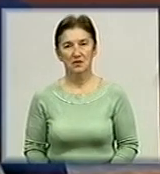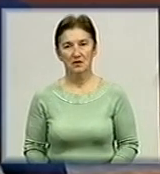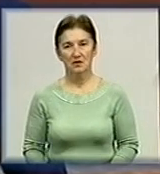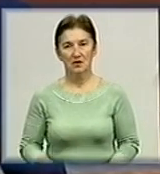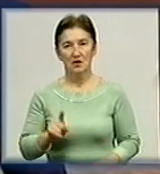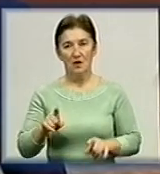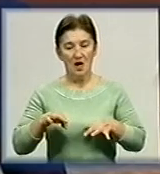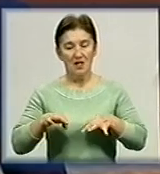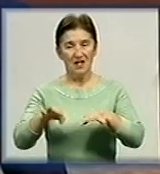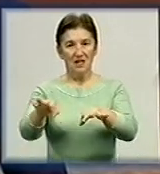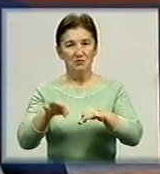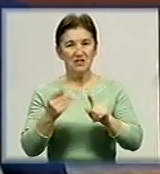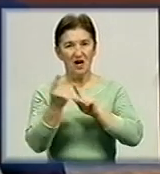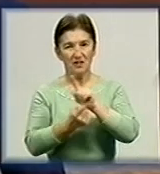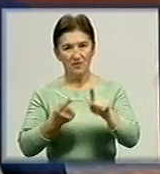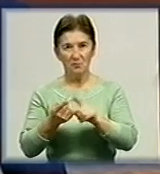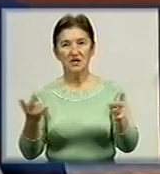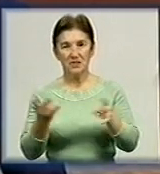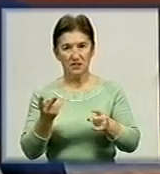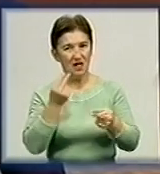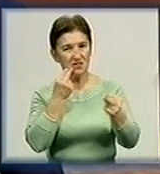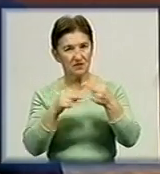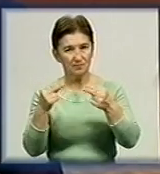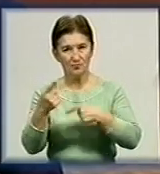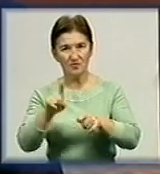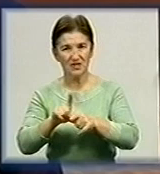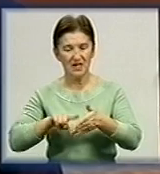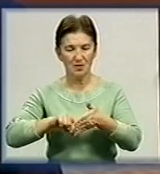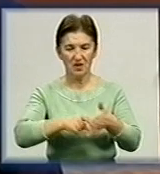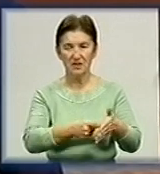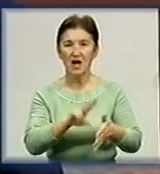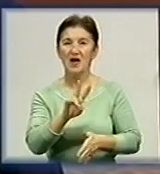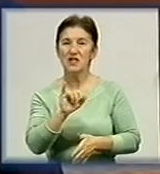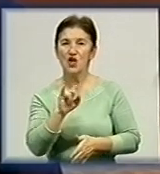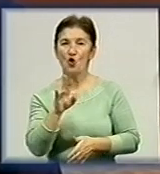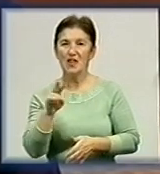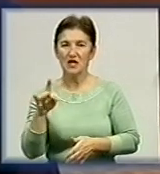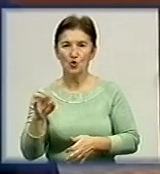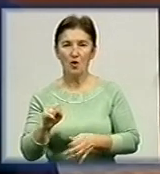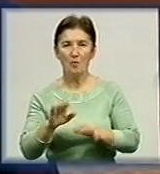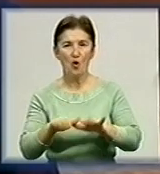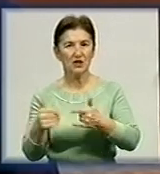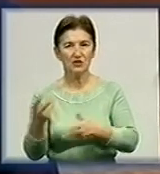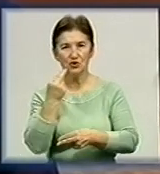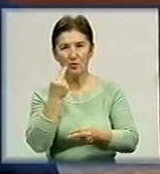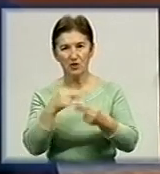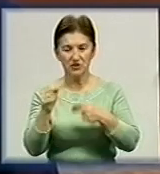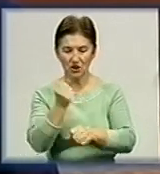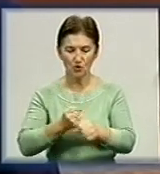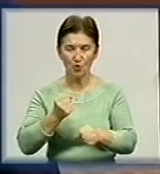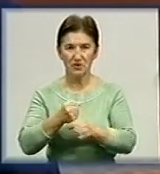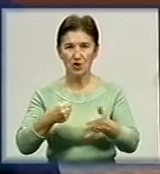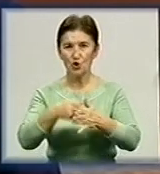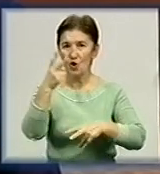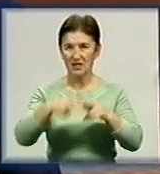Транспортну реформу в Кіровограді слід вдосконалити. На цьому наполягає губернатор Андрій Ніколаєнко. Пропозиції щодо покращення мають розробити вже до кінця